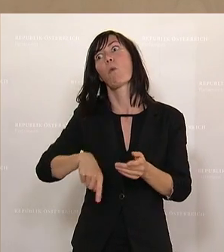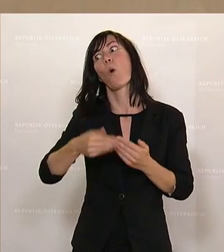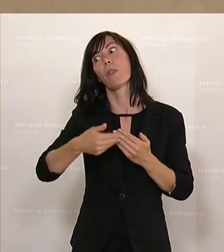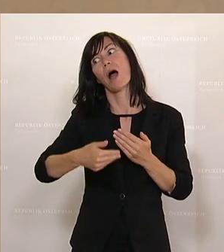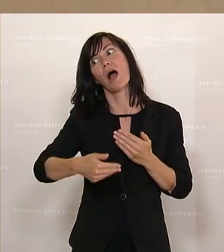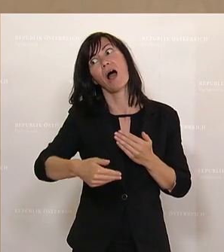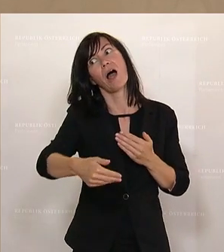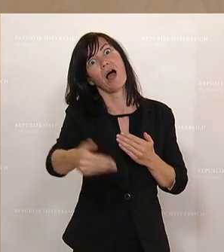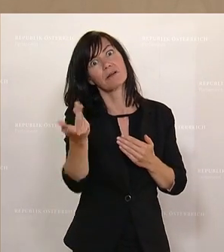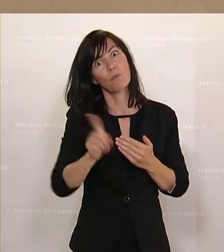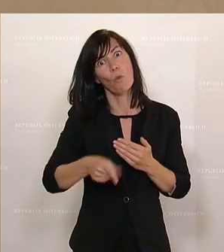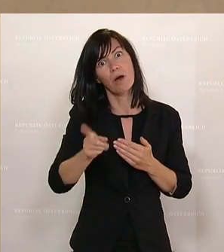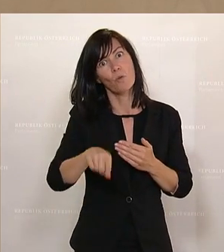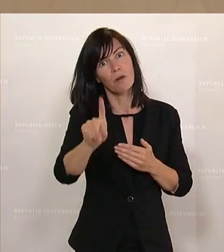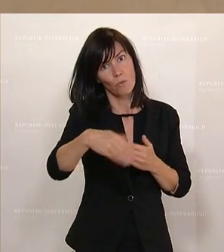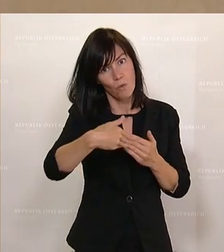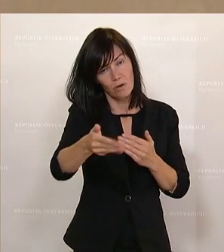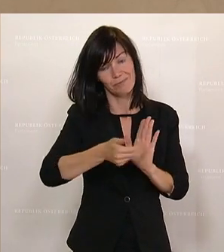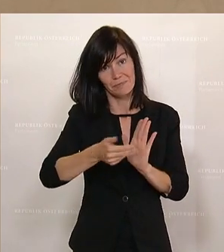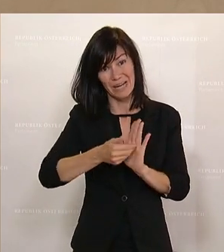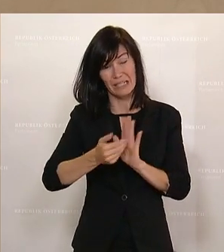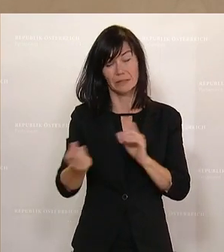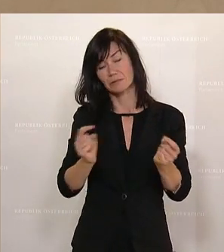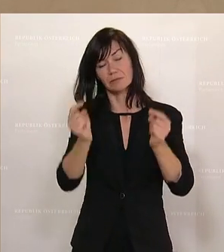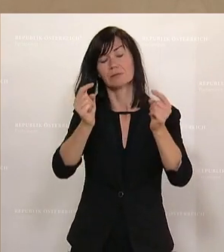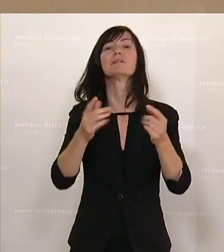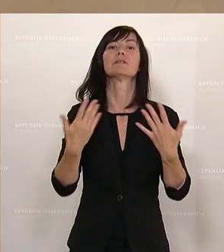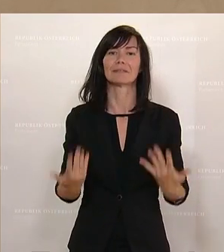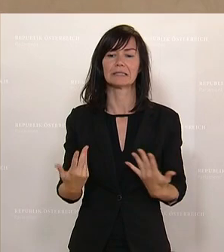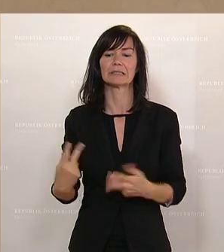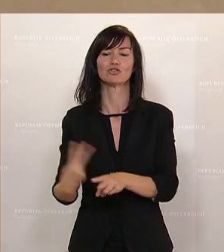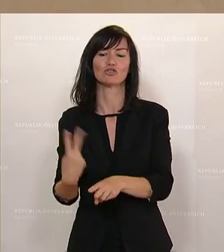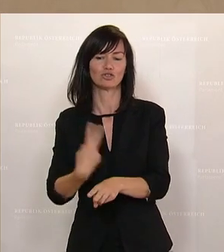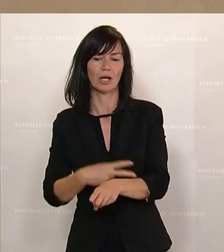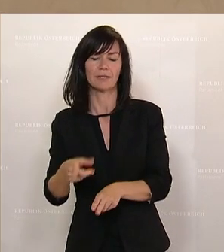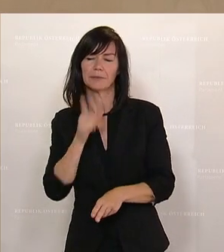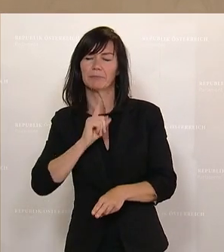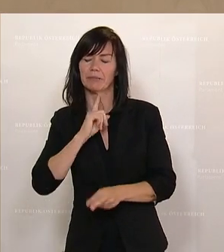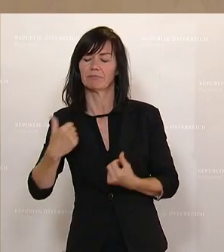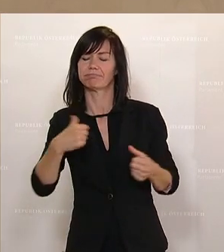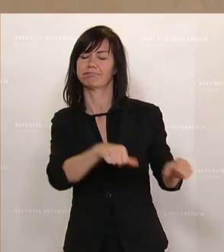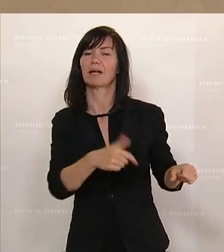Wir haben versucht, jedenfalls auf Seiten des Bundes ein bisschen Dampf dahinter zu bringen.